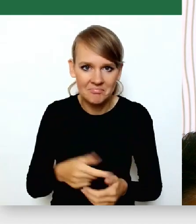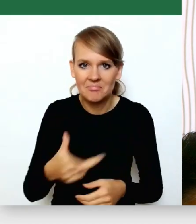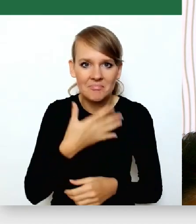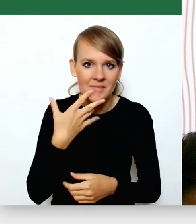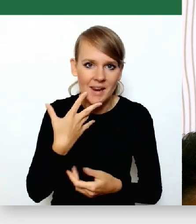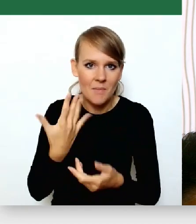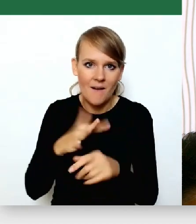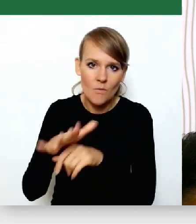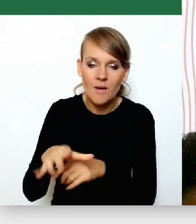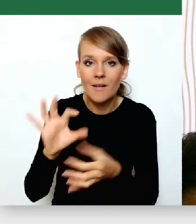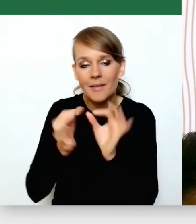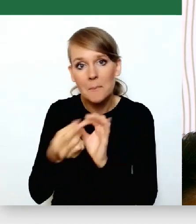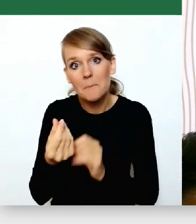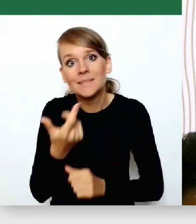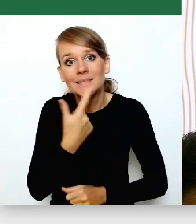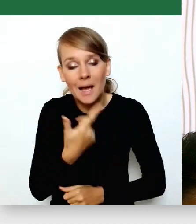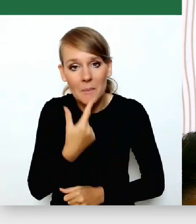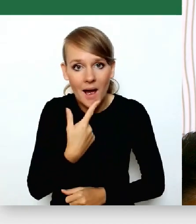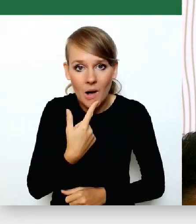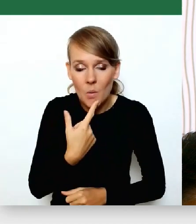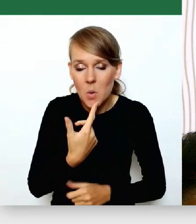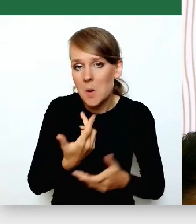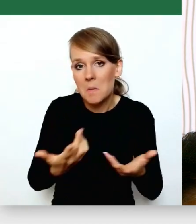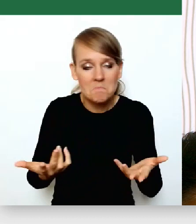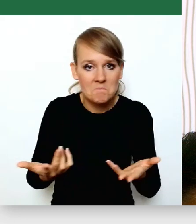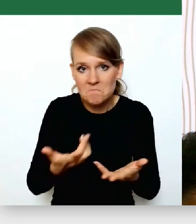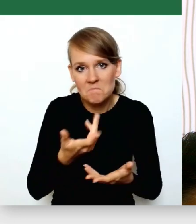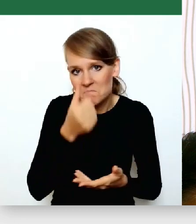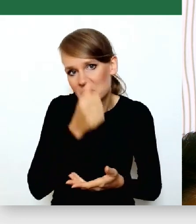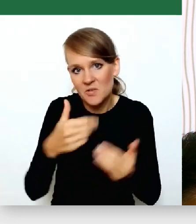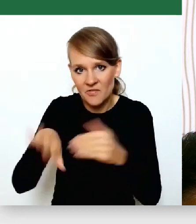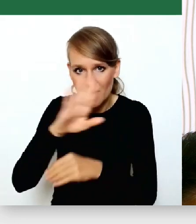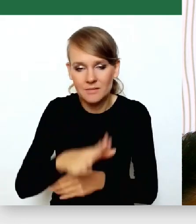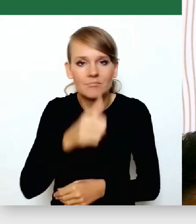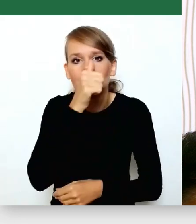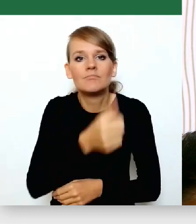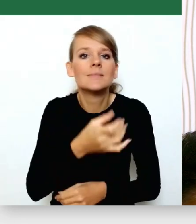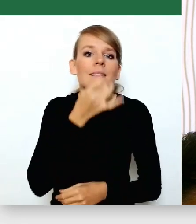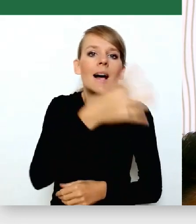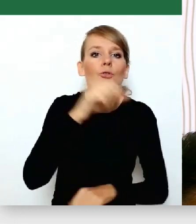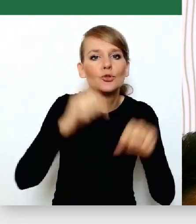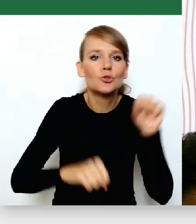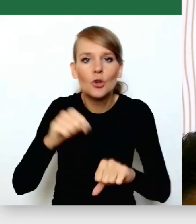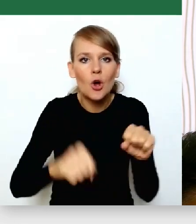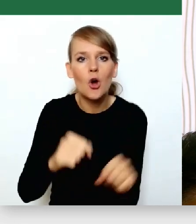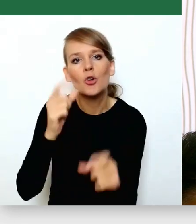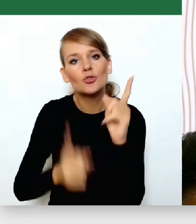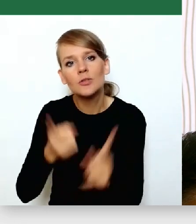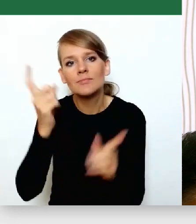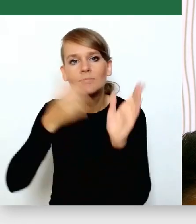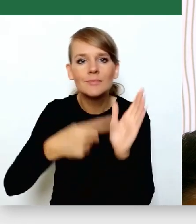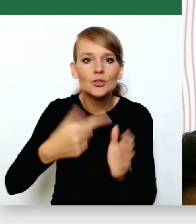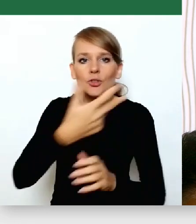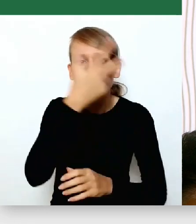było za mało. Nie ma skargi do sądu i szybkiego powództwa z komornikiem po czegniach na